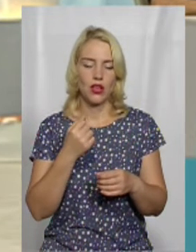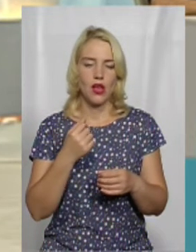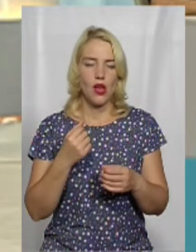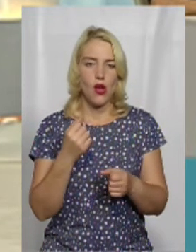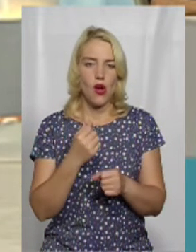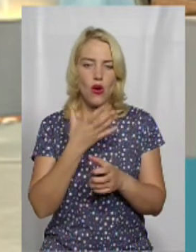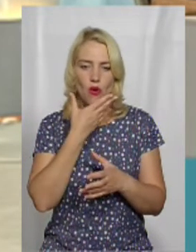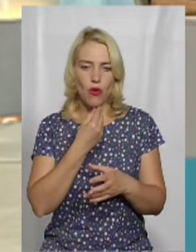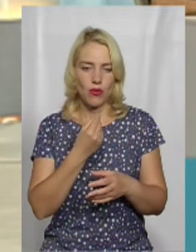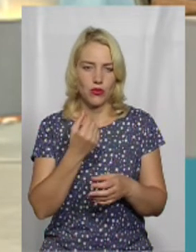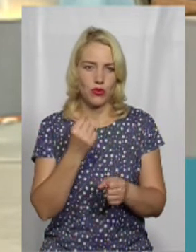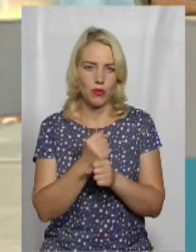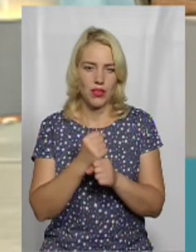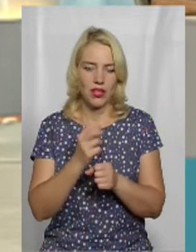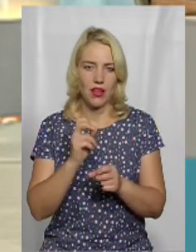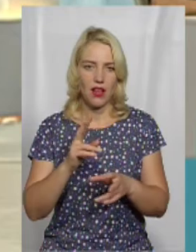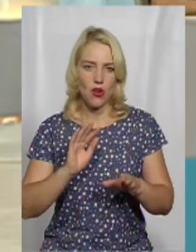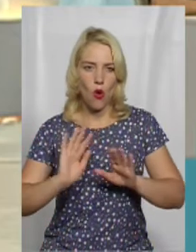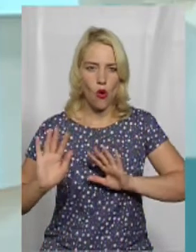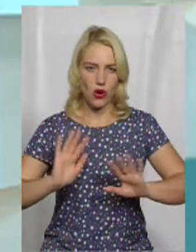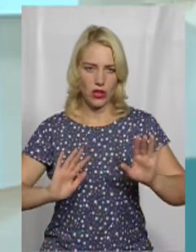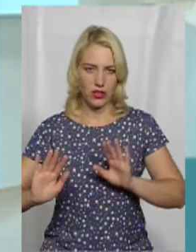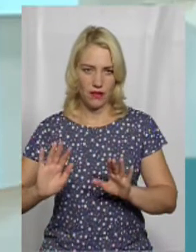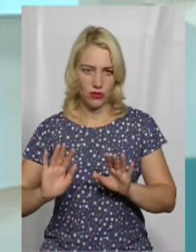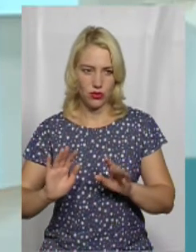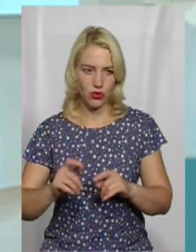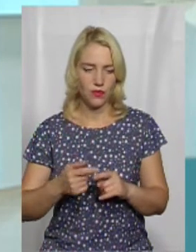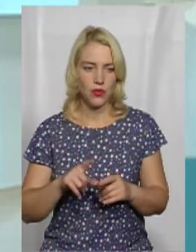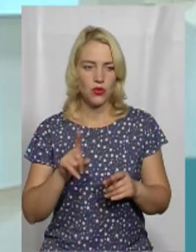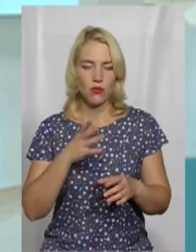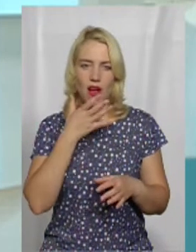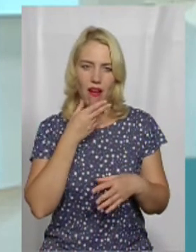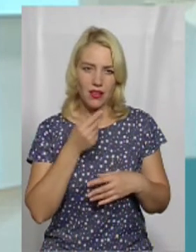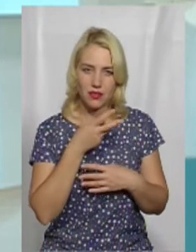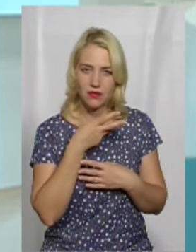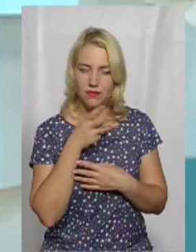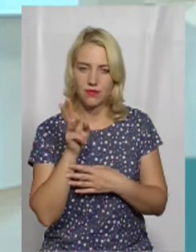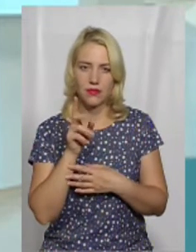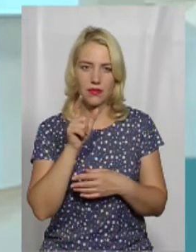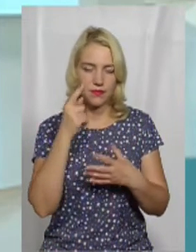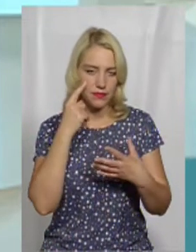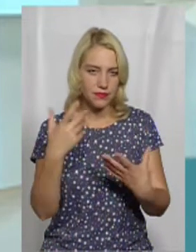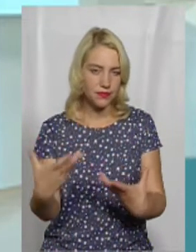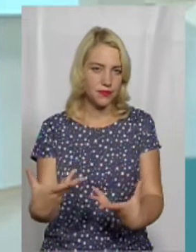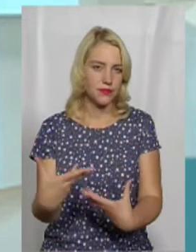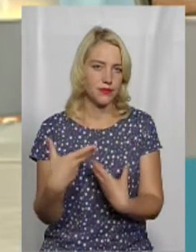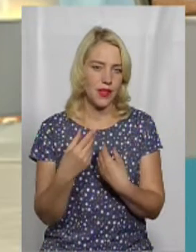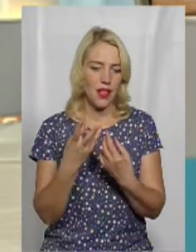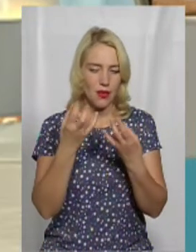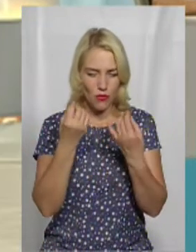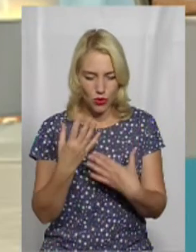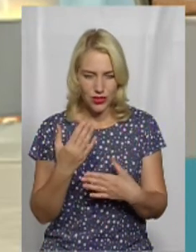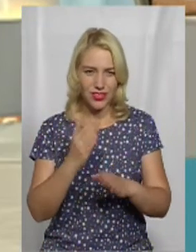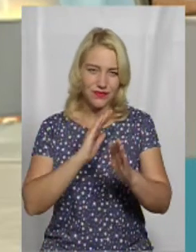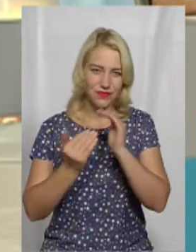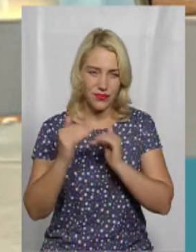для того, щоб був такий, як я вже вчора говорив на зустрічі, екшн в деталях. Тобто, красиво можна було дивитися на виконання, начебто, простих речей